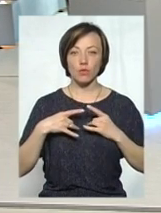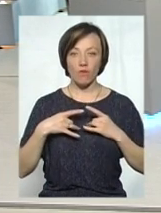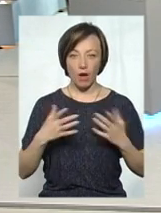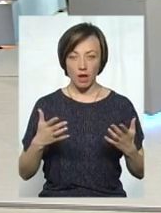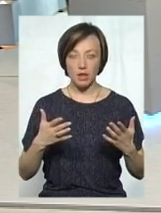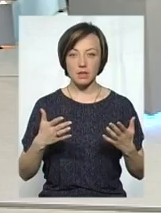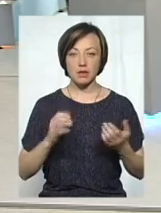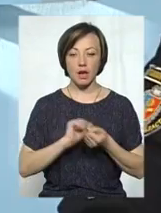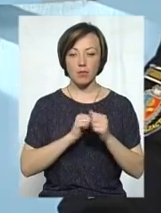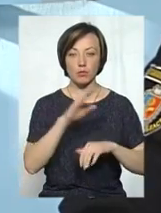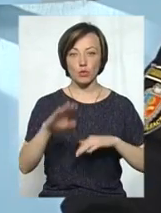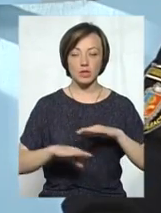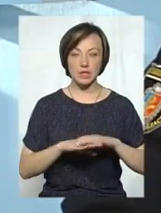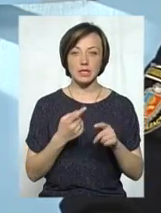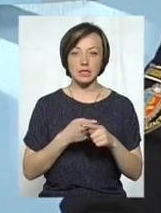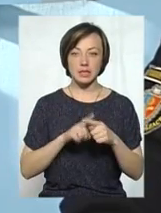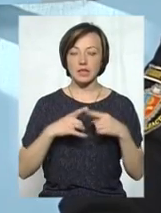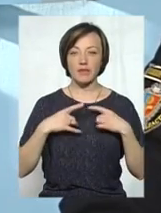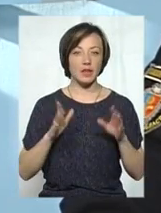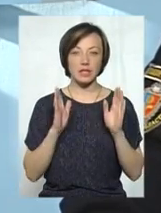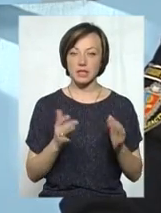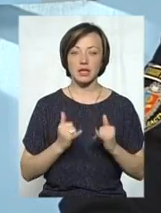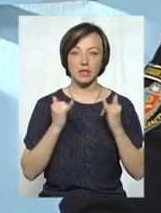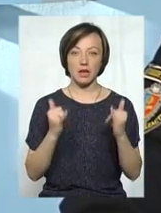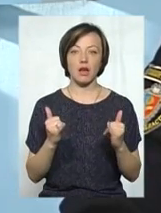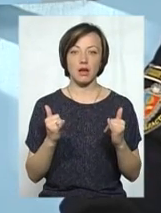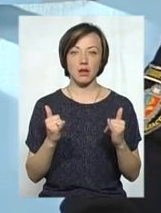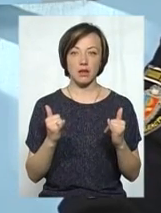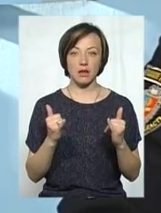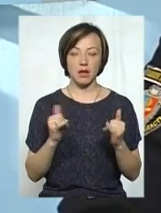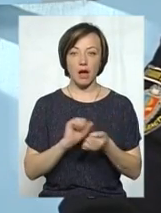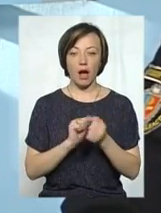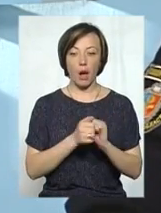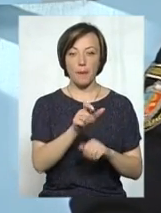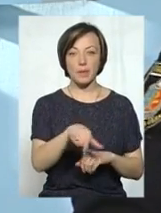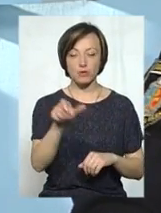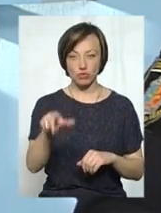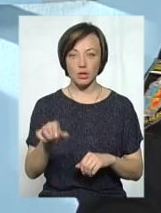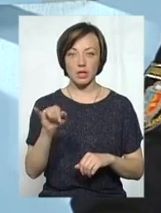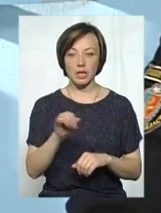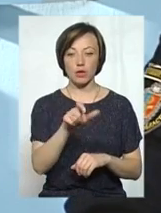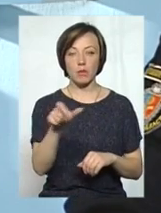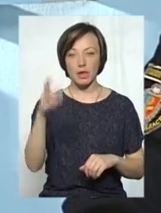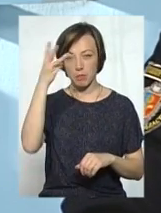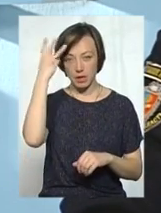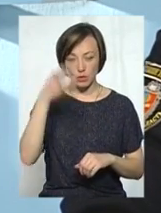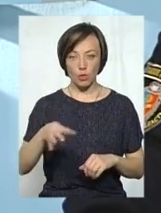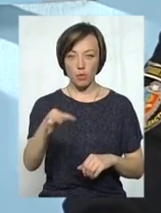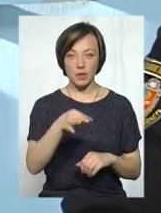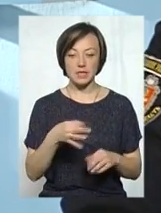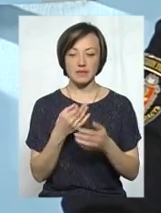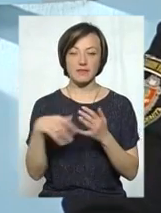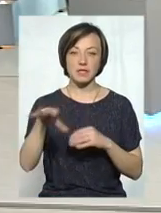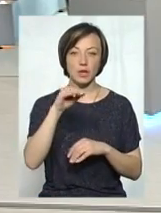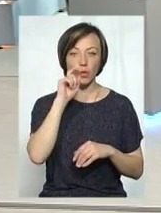міста Кам'янці-Подільському – це є свято не тільки для кам'янчан, але й для громадян Хмельницької області і